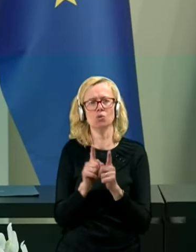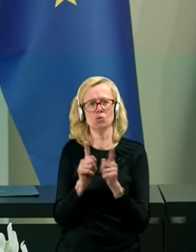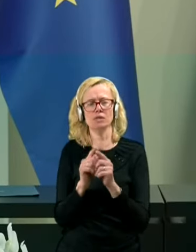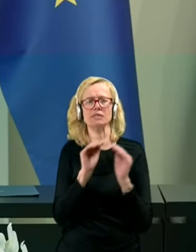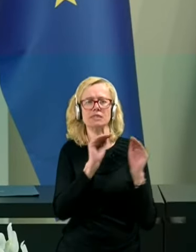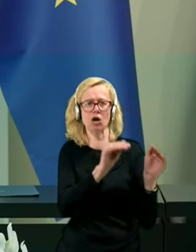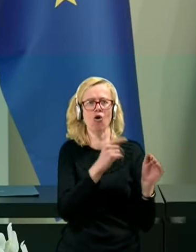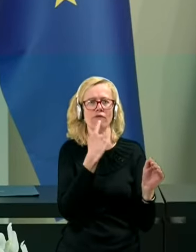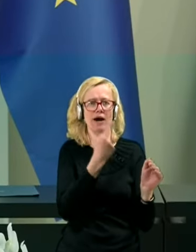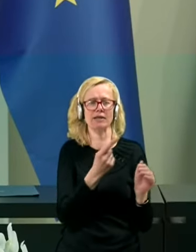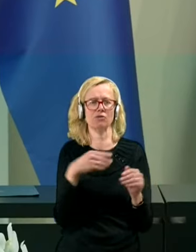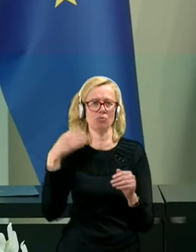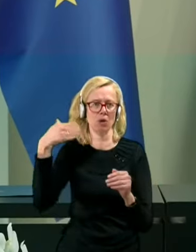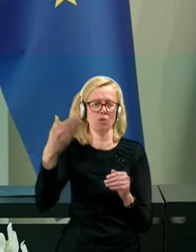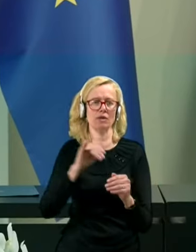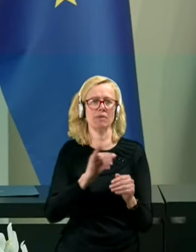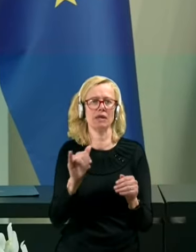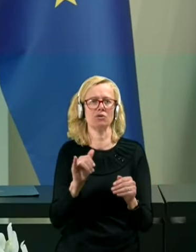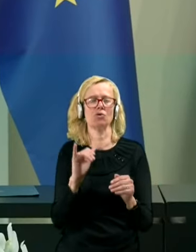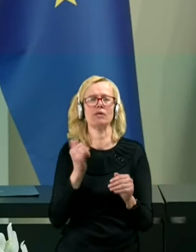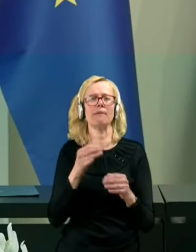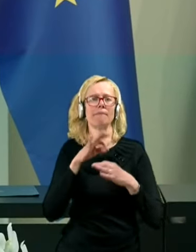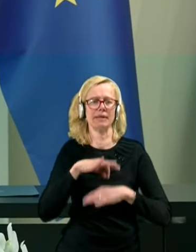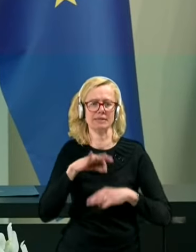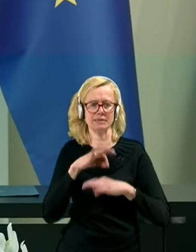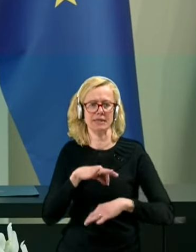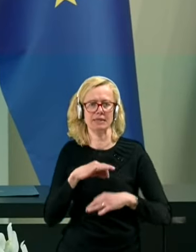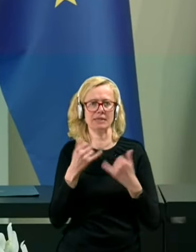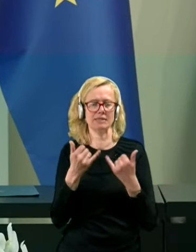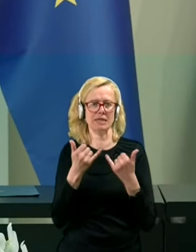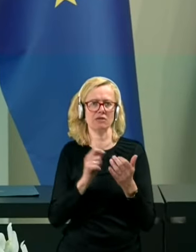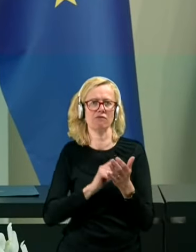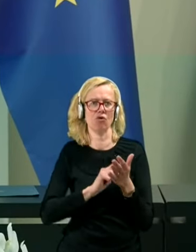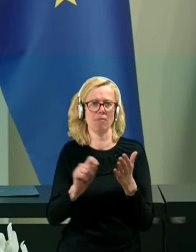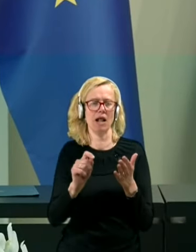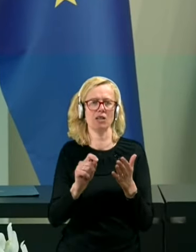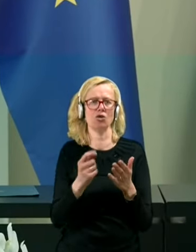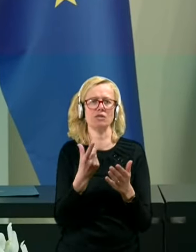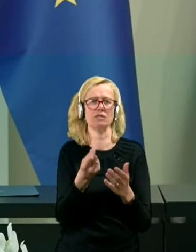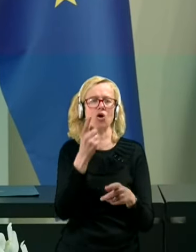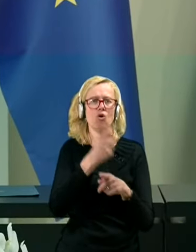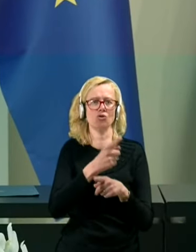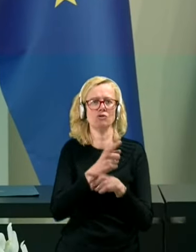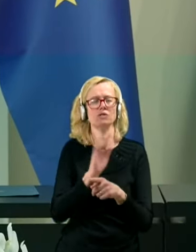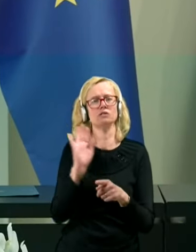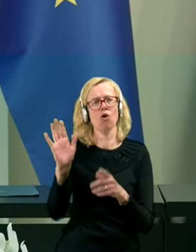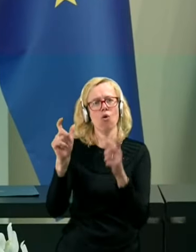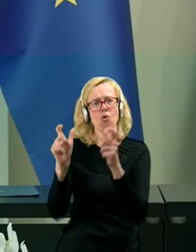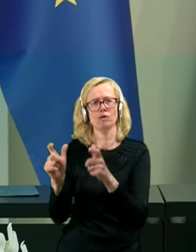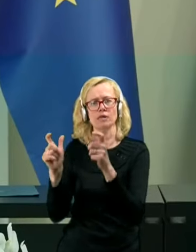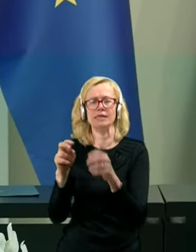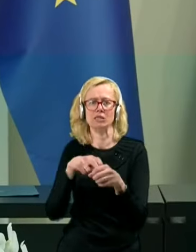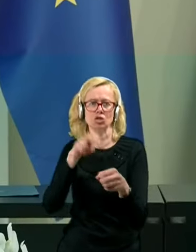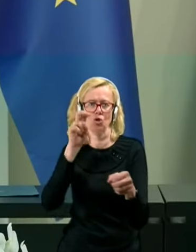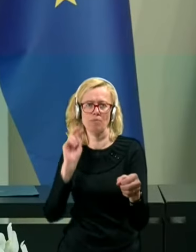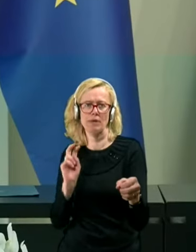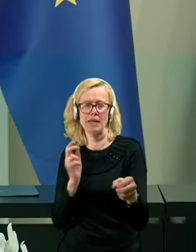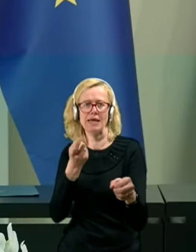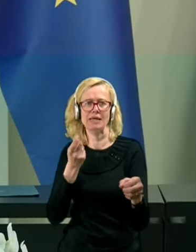pa sveda kot poslanci stranke, ki je formalno z odločitvami svojih organov izstopila iz koalicije,